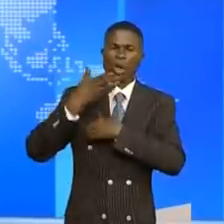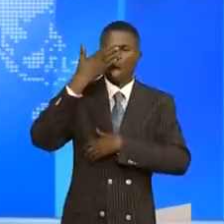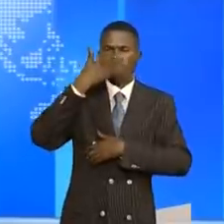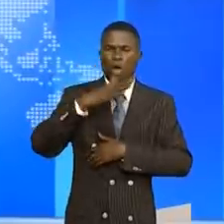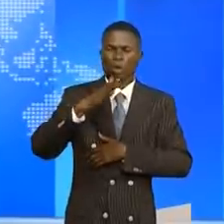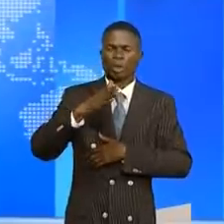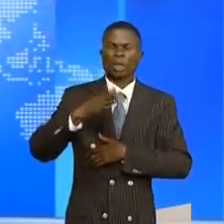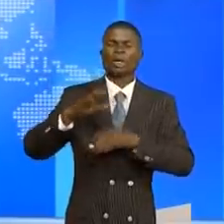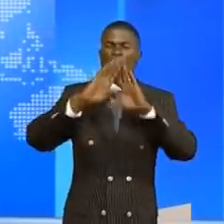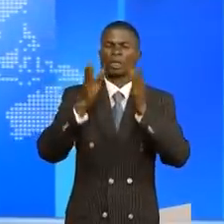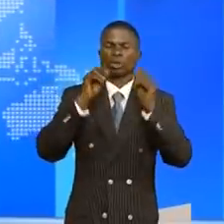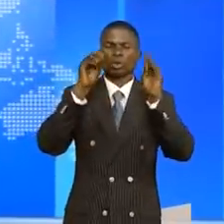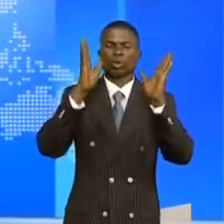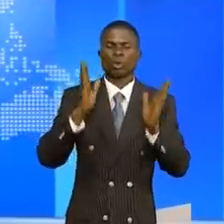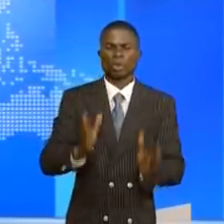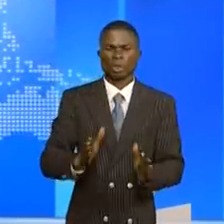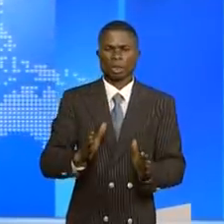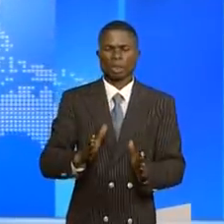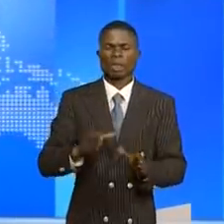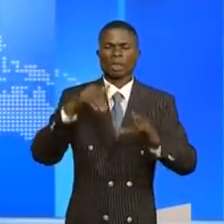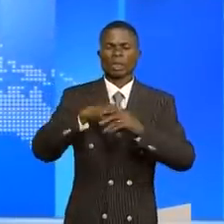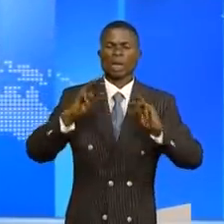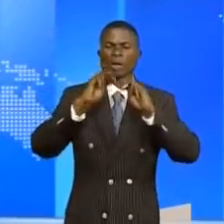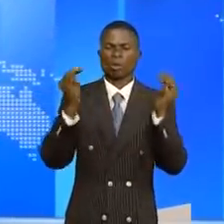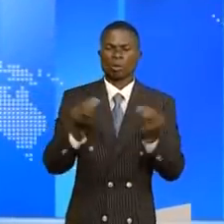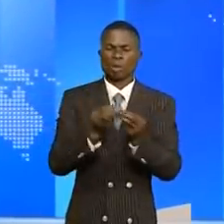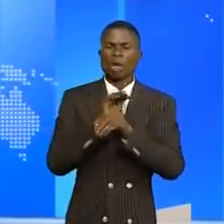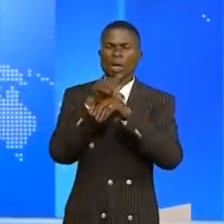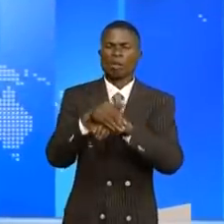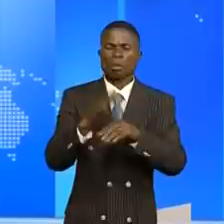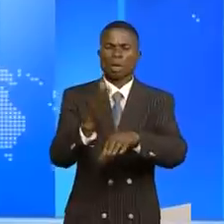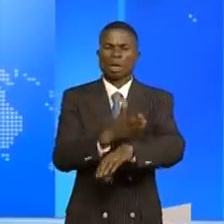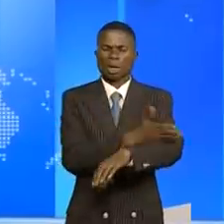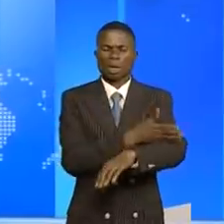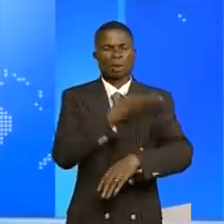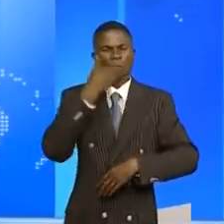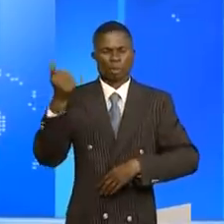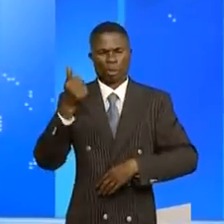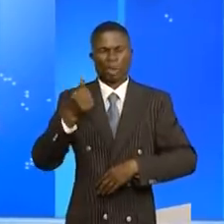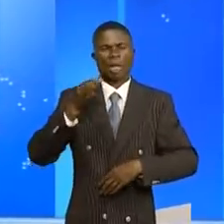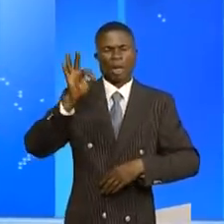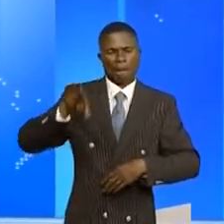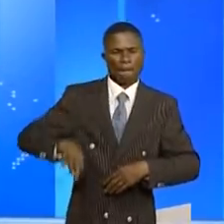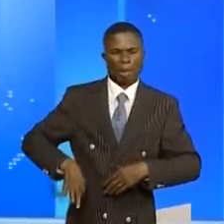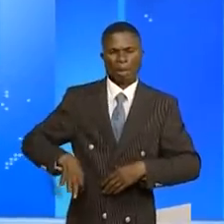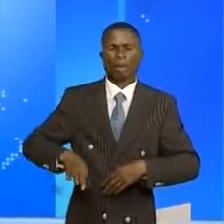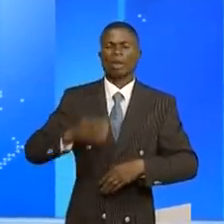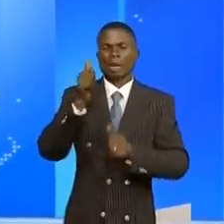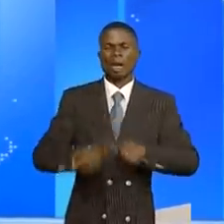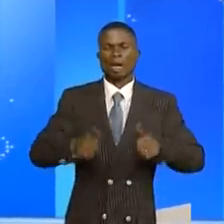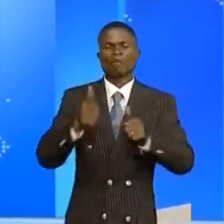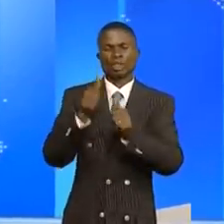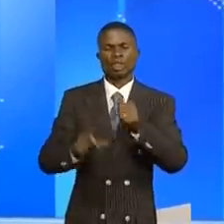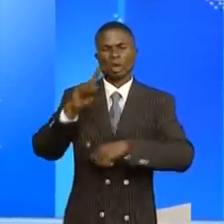des enseignants mission dévolue à la mutuelle contribue à l'amélioration de leur bien-être et vécu quotidien